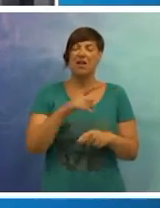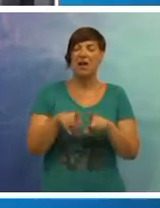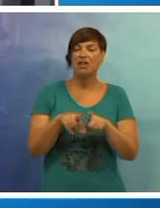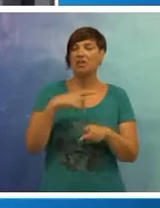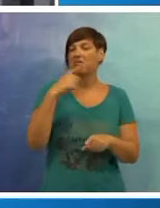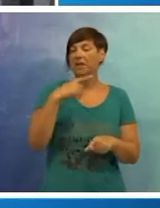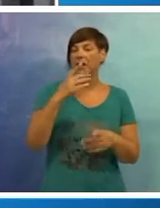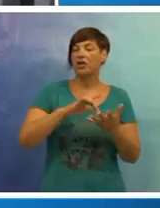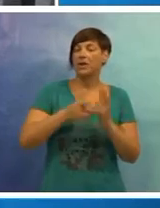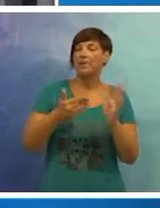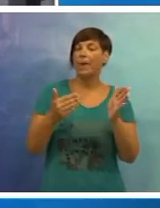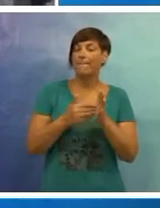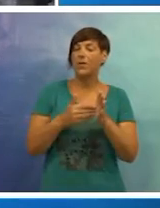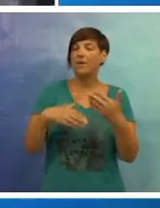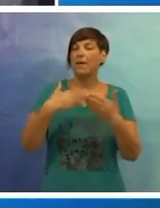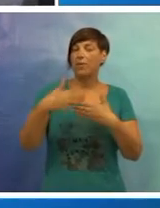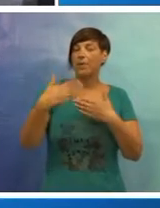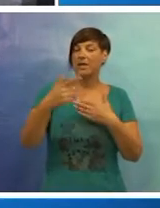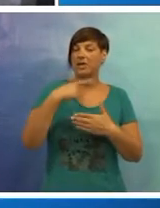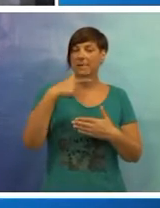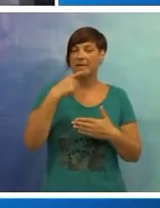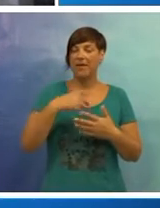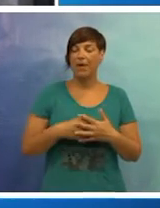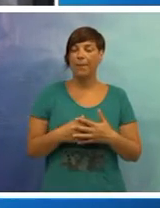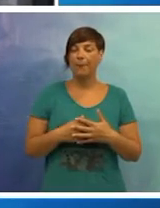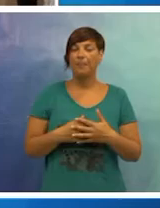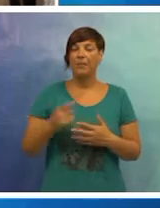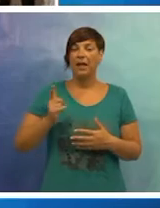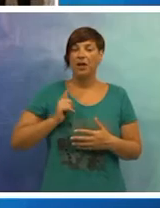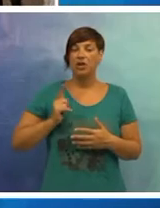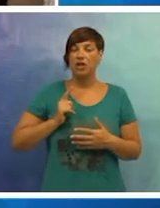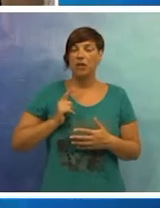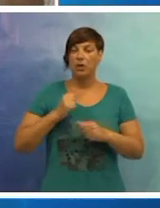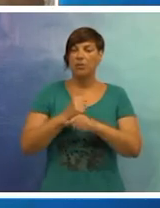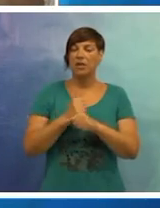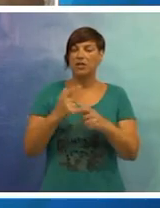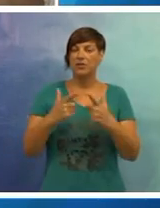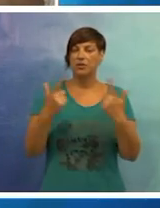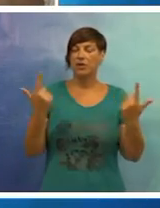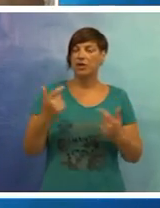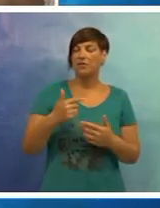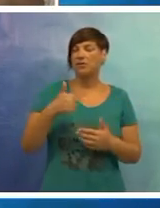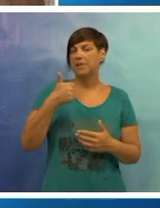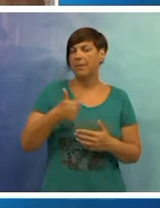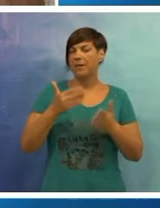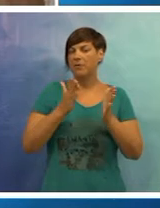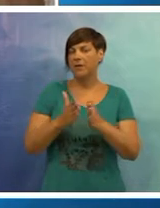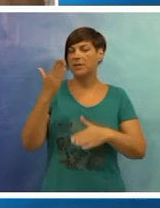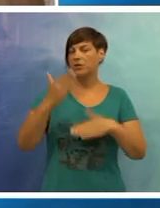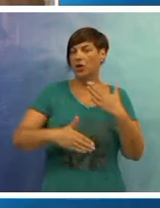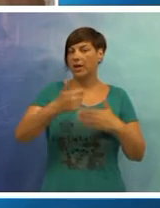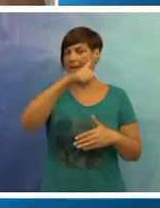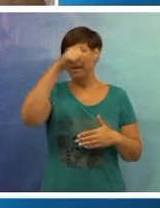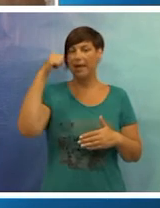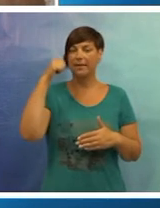gradonačanik Franković koji je rekao kako je sve potrebno naveo u prijašnjim izjavama. Očekujemo građansku dozvolu za prvu fazu negdje